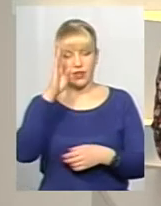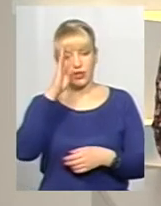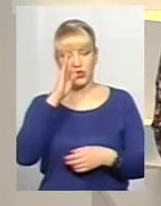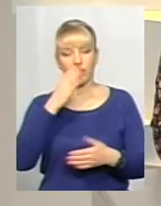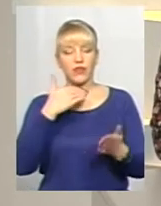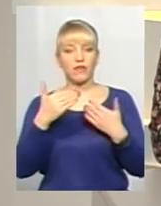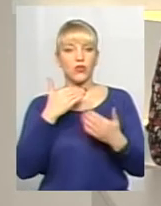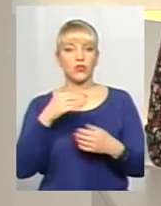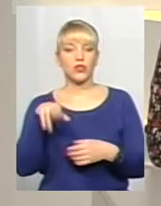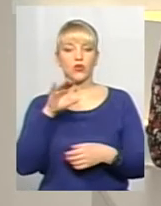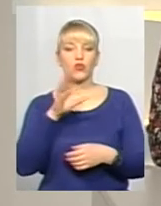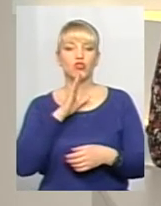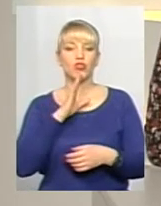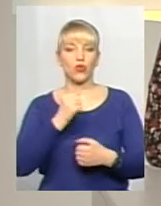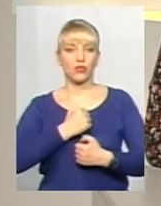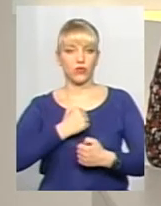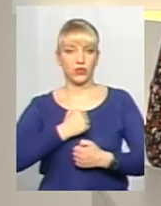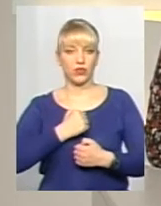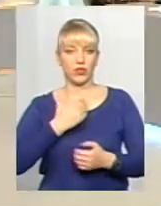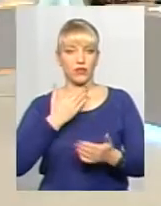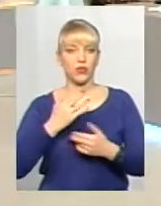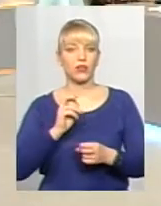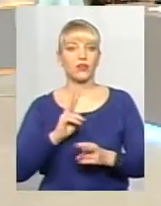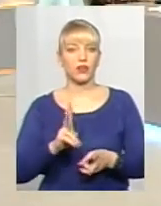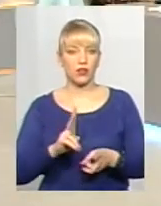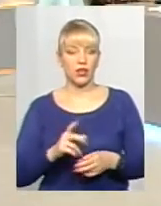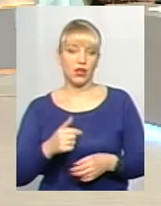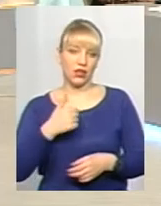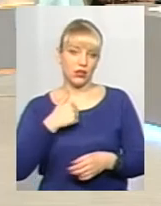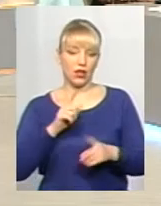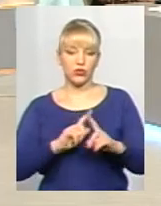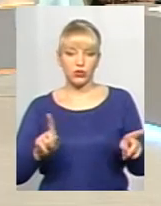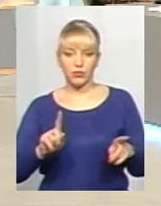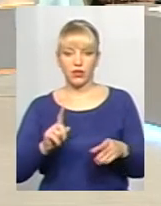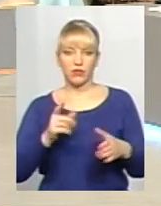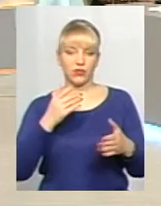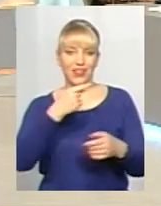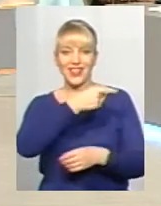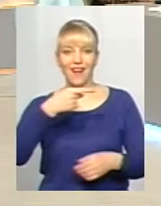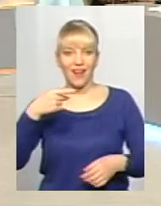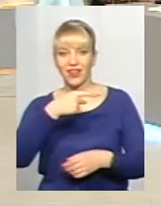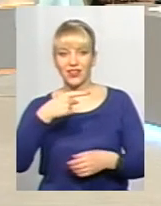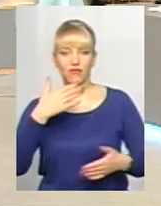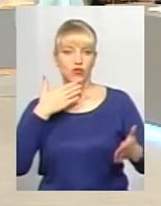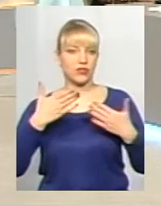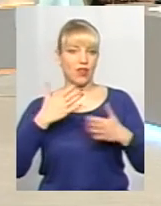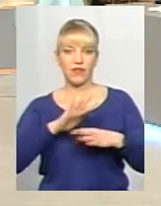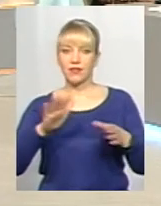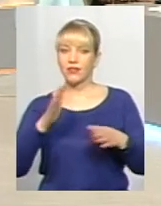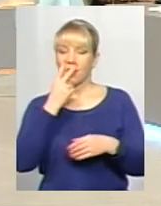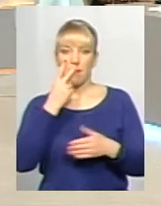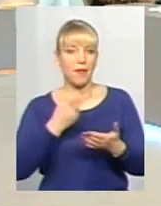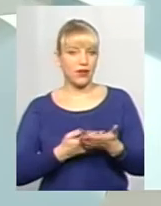до жінок-військовослужбовців? Я особливо ставлення якось негативного ніколи не бачила.